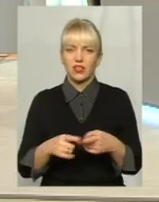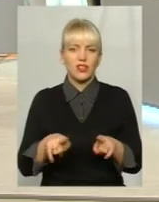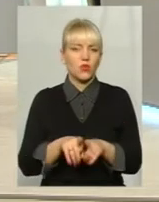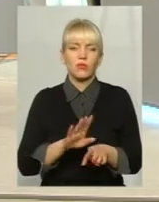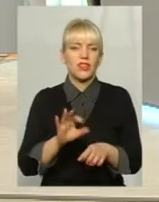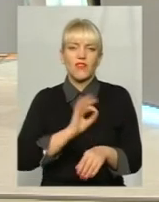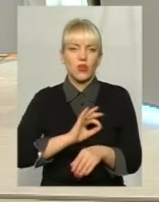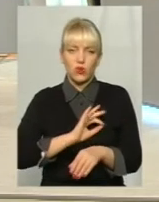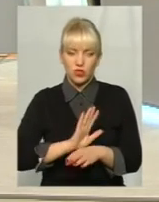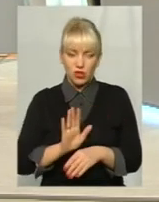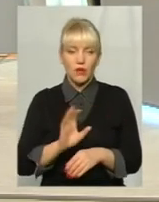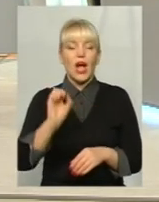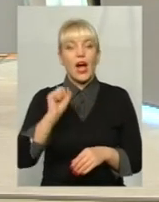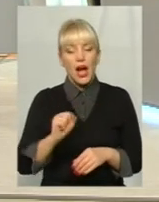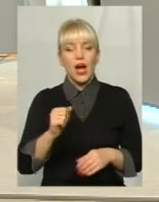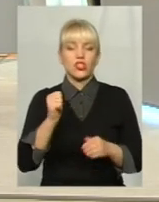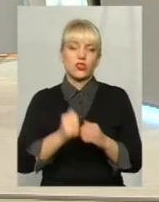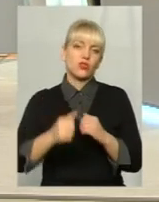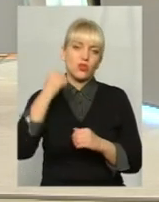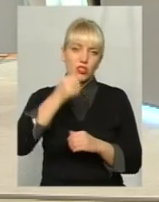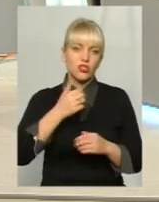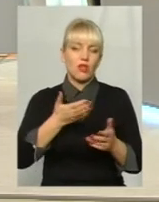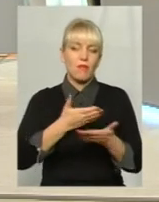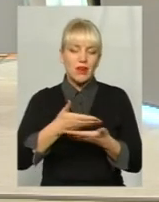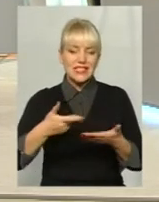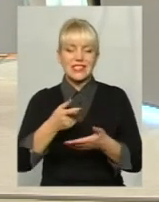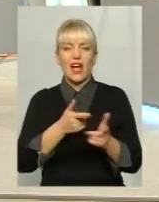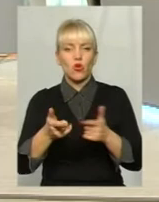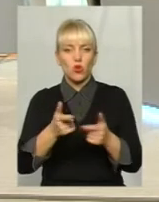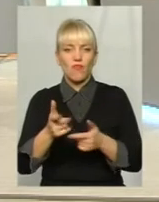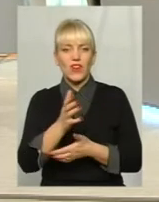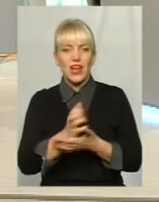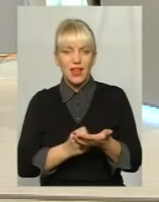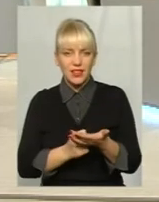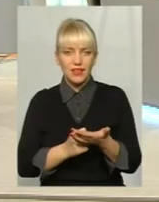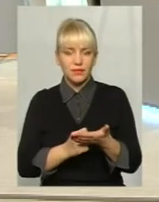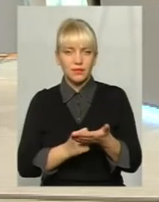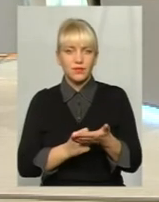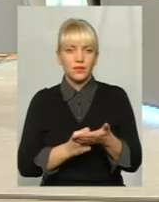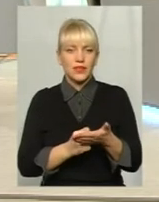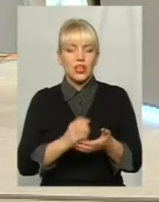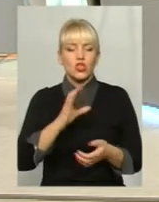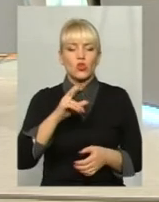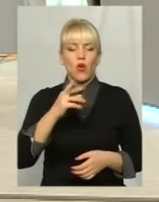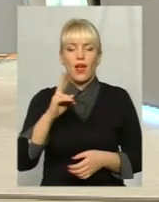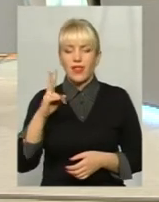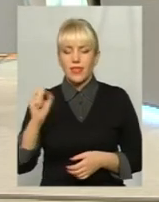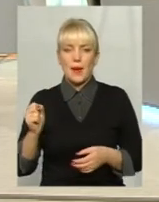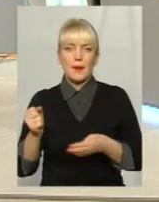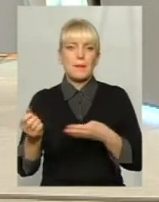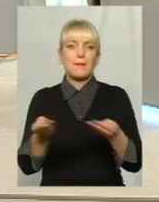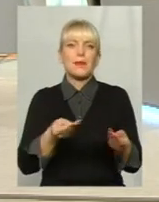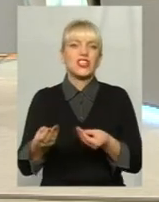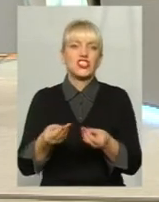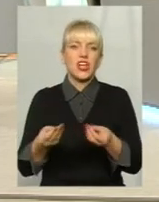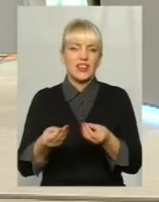використовуємо. А взагалі, щорічно ми заготовляли, і в цьому році заготовили соляну-піщану суміш. В основному, буде